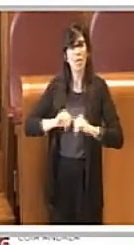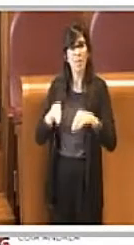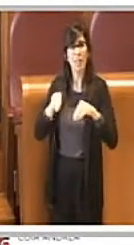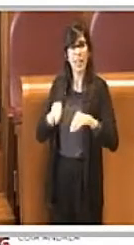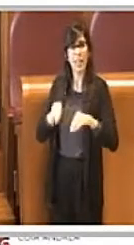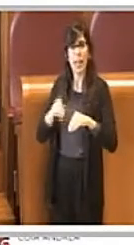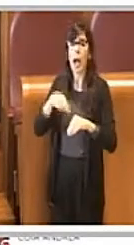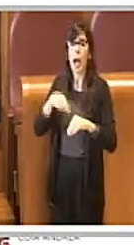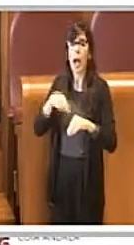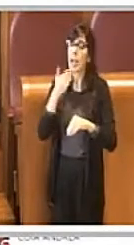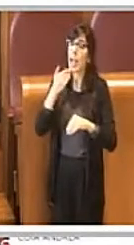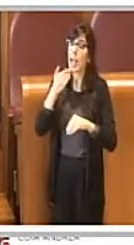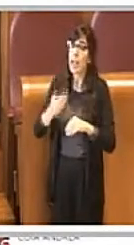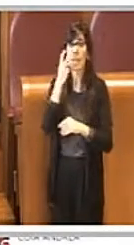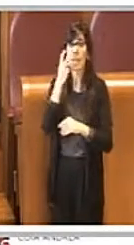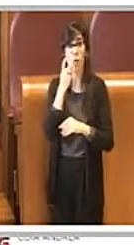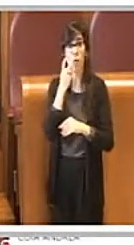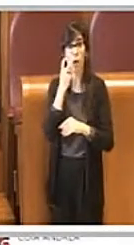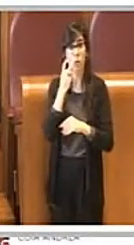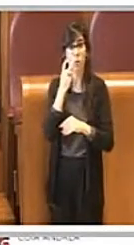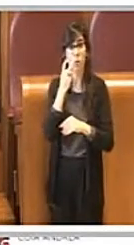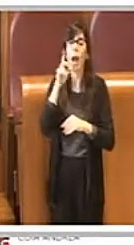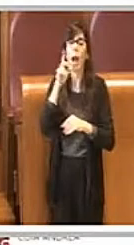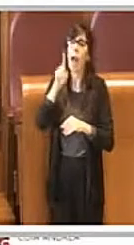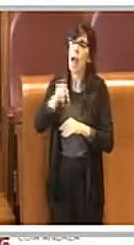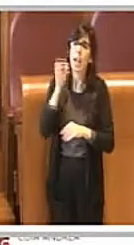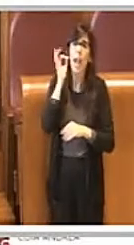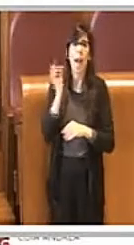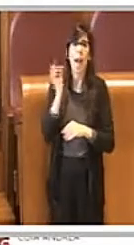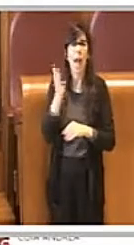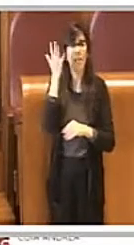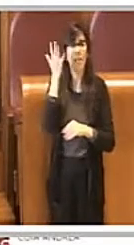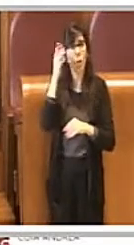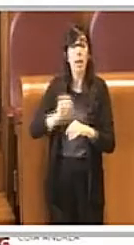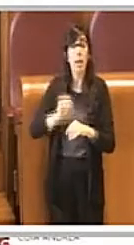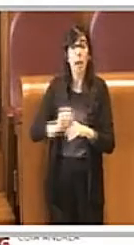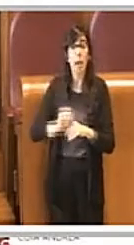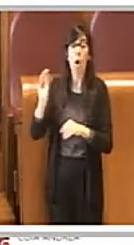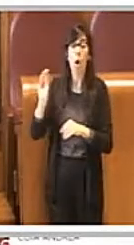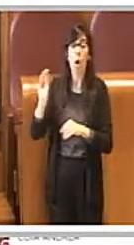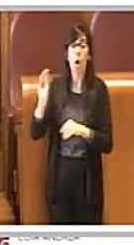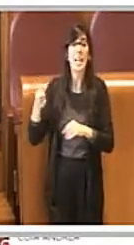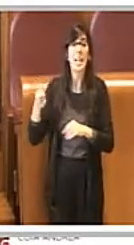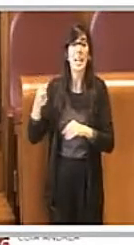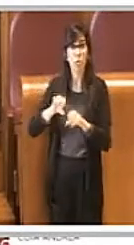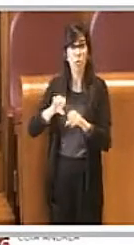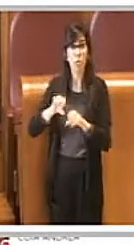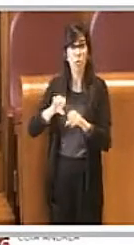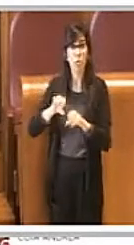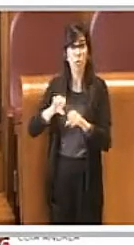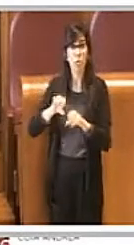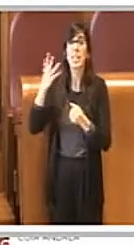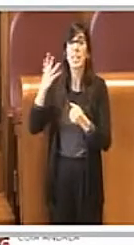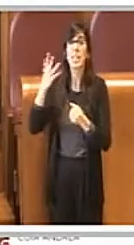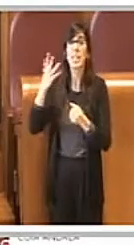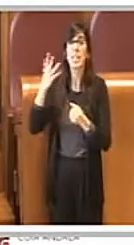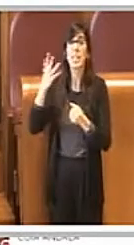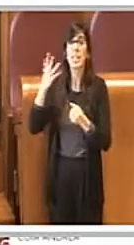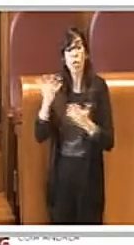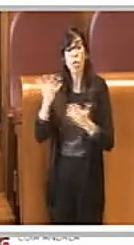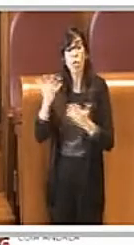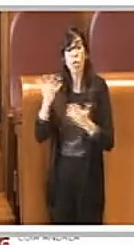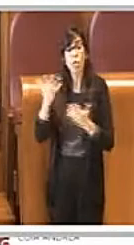'avvocatura, anche che eventualmente nel richiedere l'isarcimento del danno, qualora fossero ravvisati